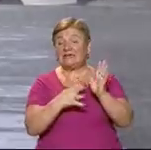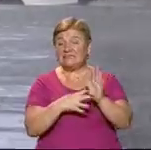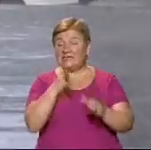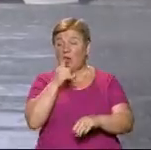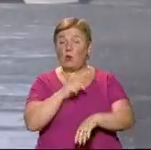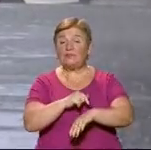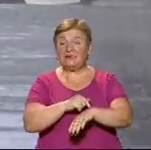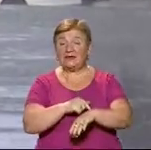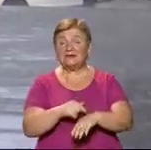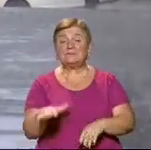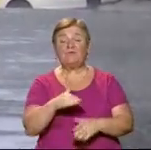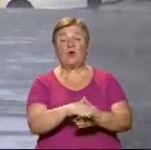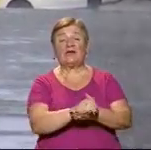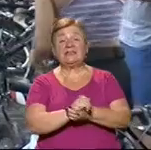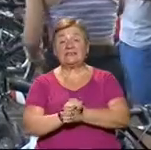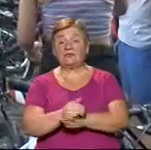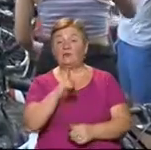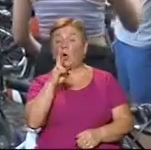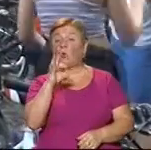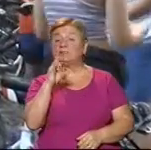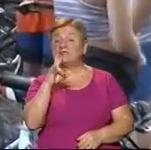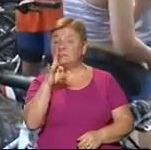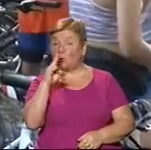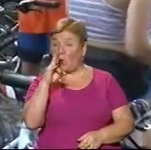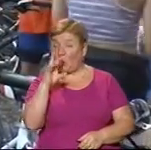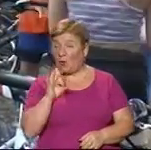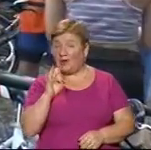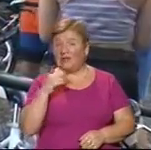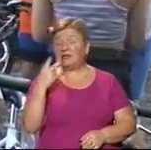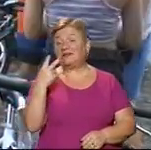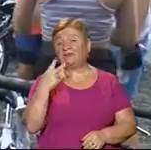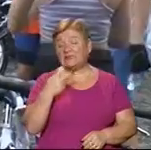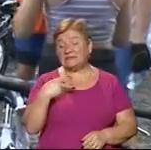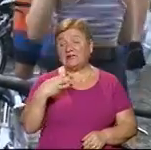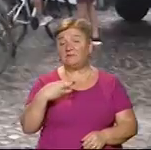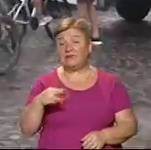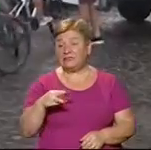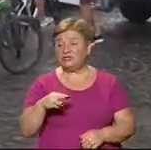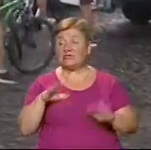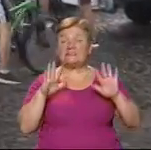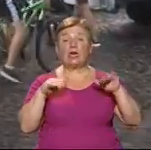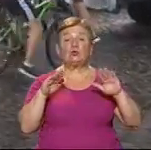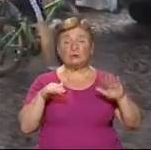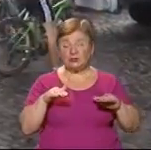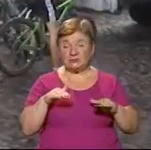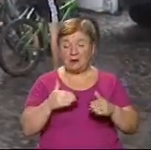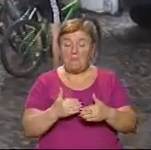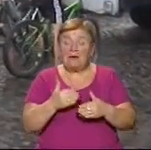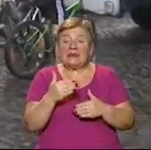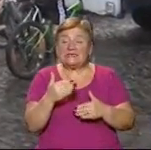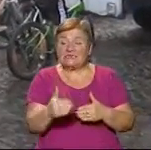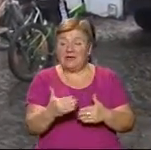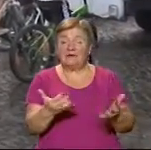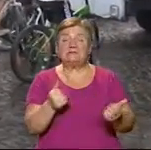За словами співорганізатора Валерія Костинського Початок заїзду перенесли на 20 хвилин через дощ «Трошки скоротимо за рахунок цього